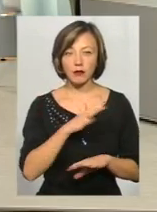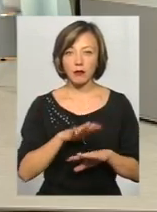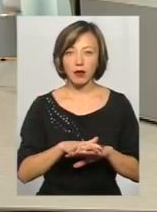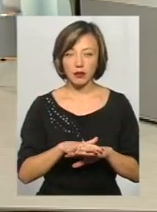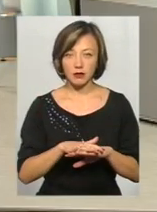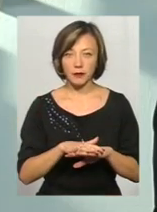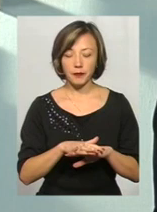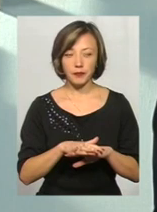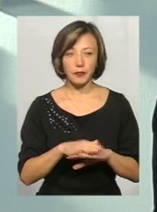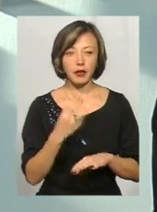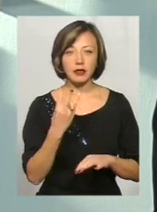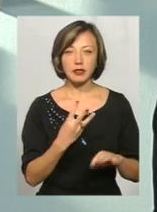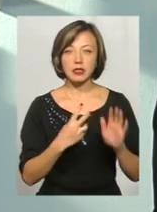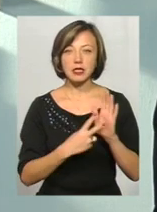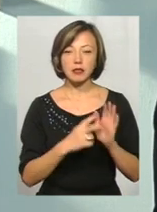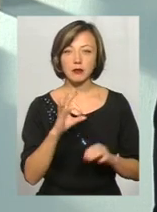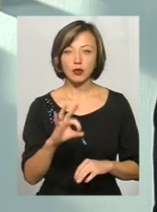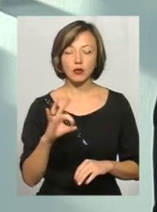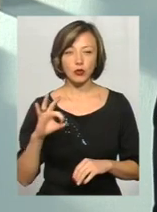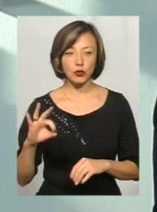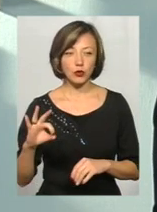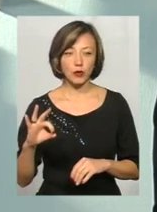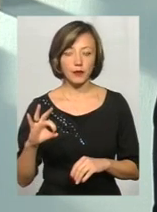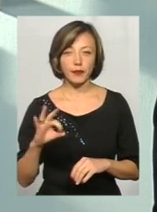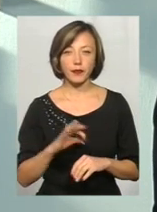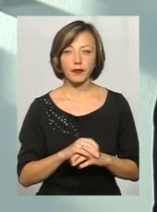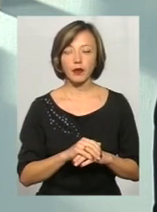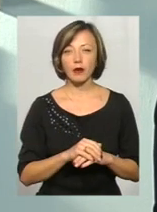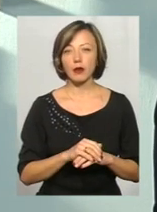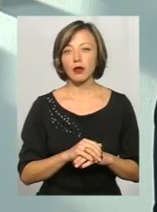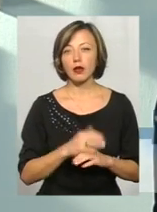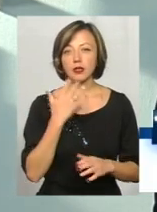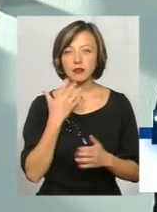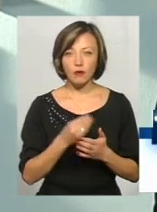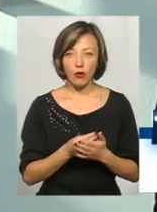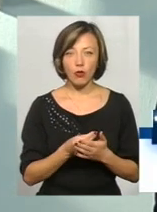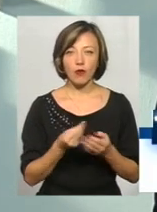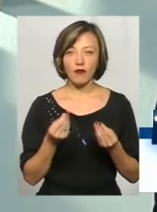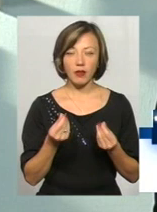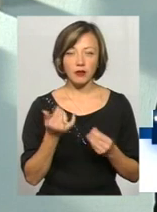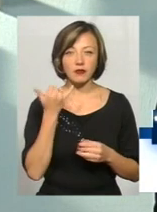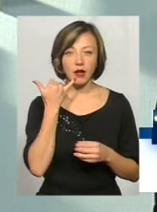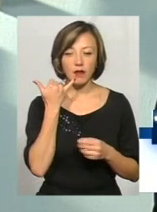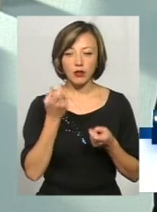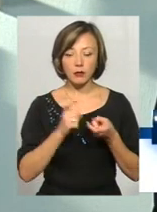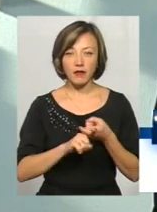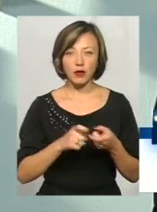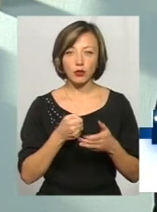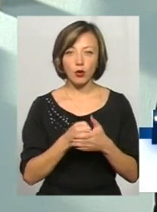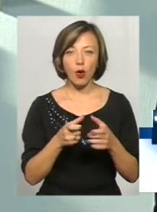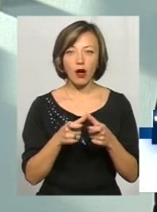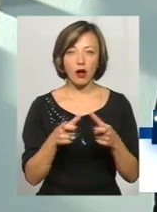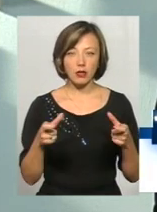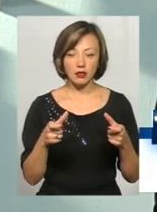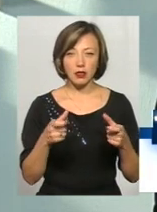безкоштовний номер 3700, бажано свого фінансового телефону, який прив'язаний до банківської